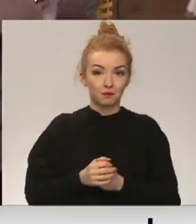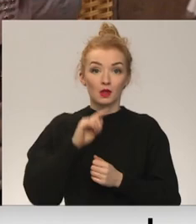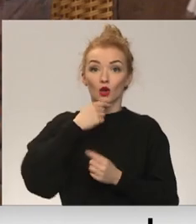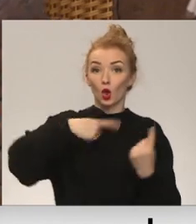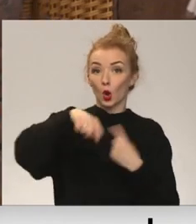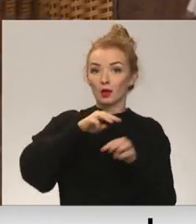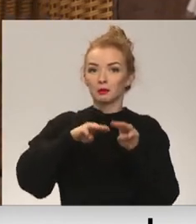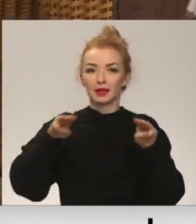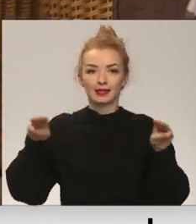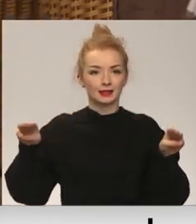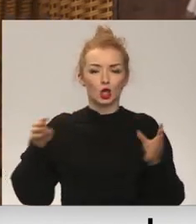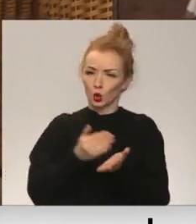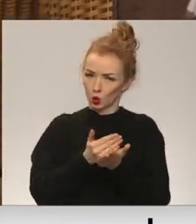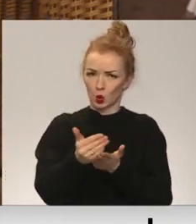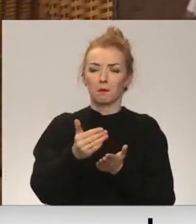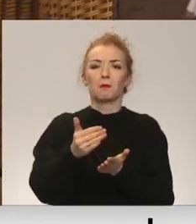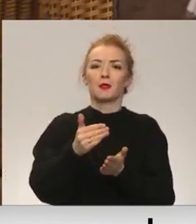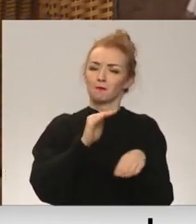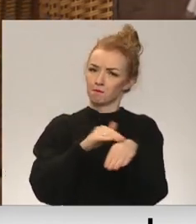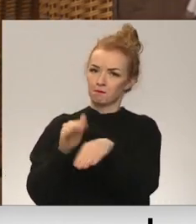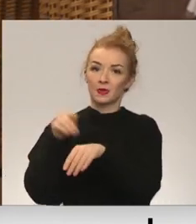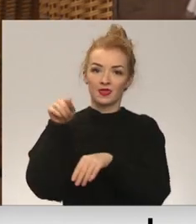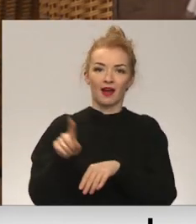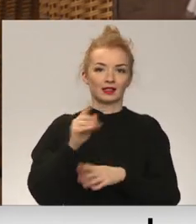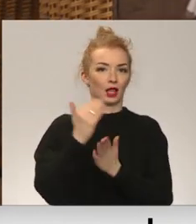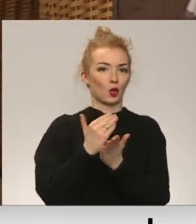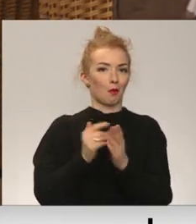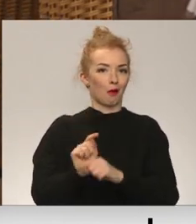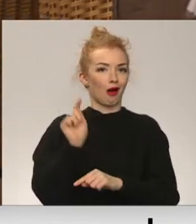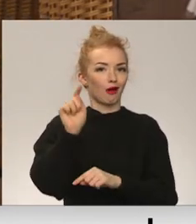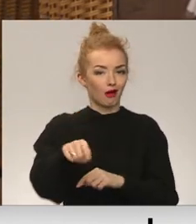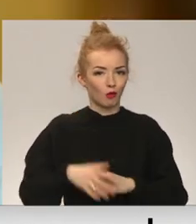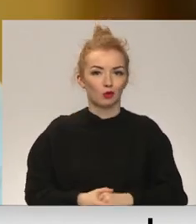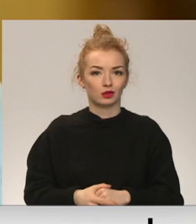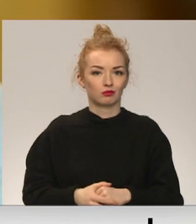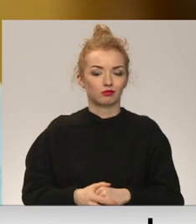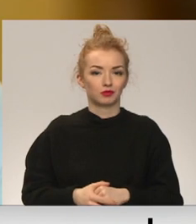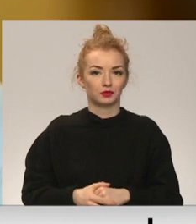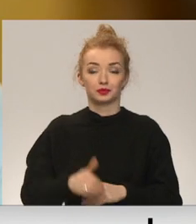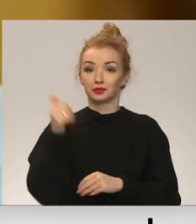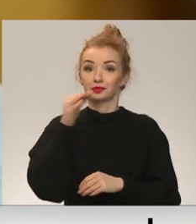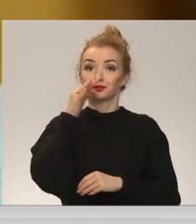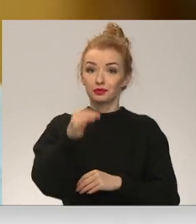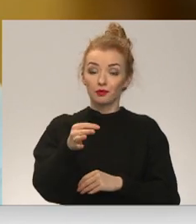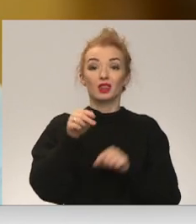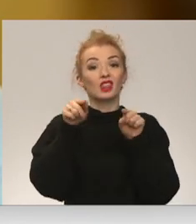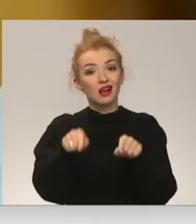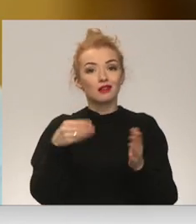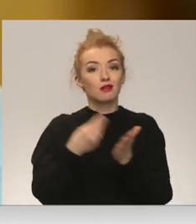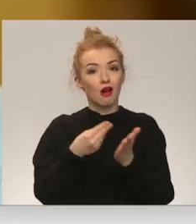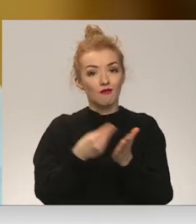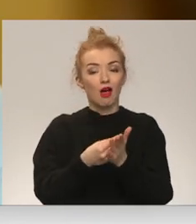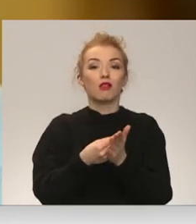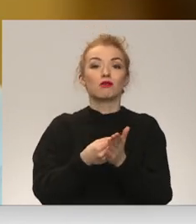ministrī joprojām uzskata, ka tas ir likuma pārkāpums. Droši vien to, lai tas likuma pārkāpums jāvērt, tai būtu attiecīgi